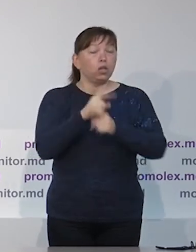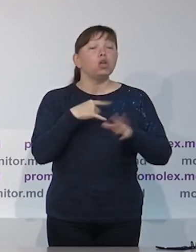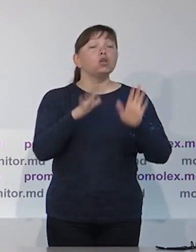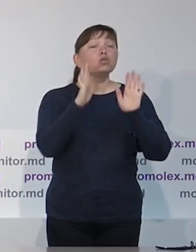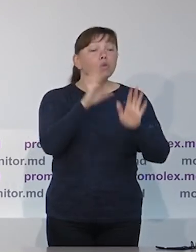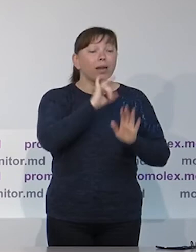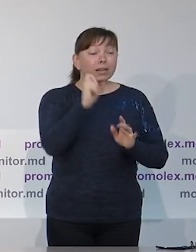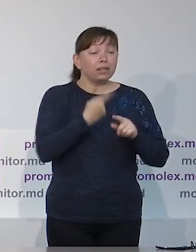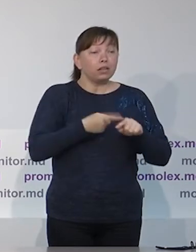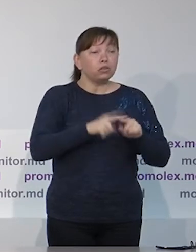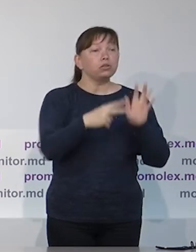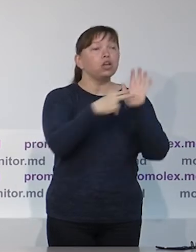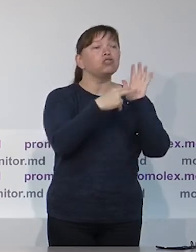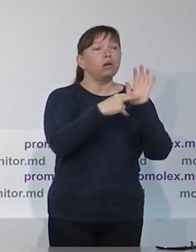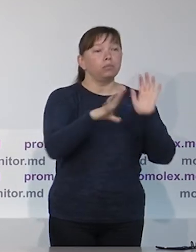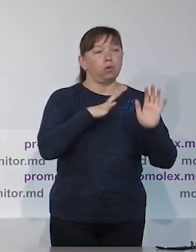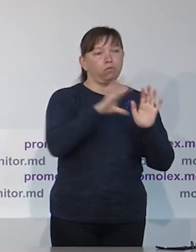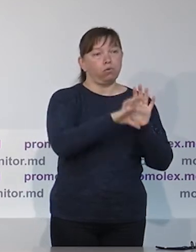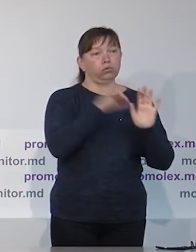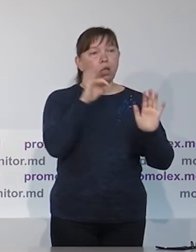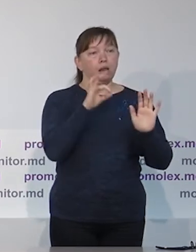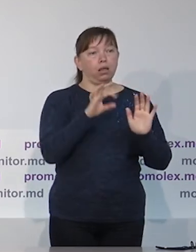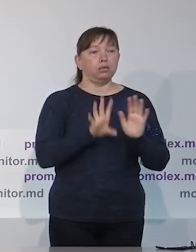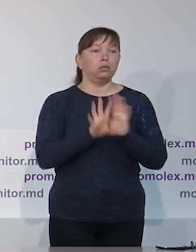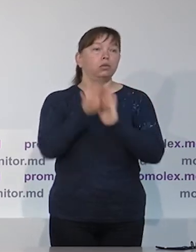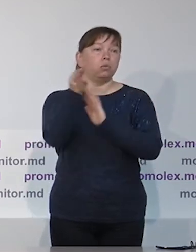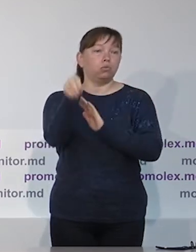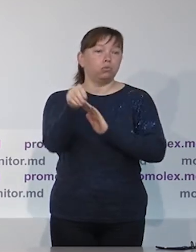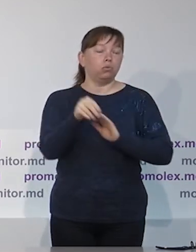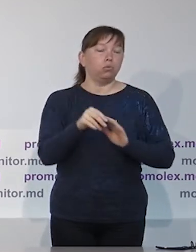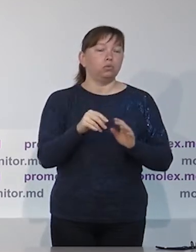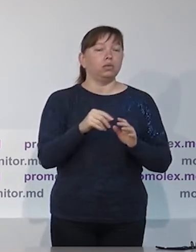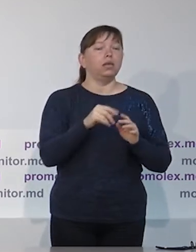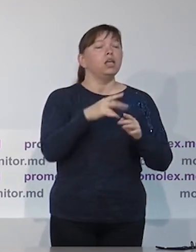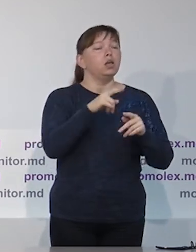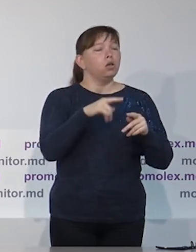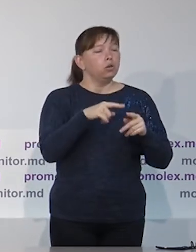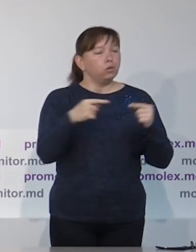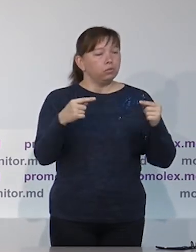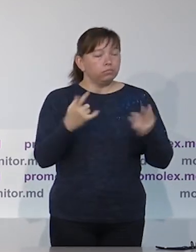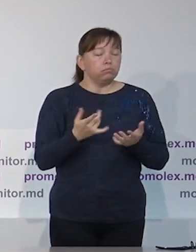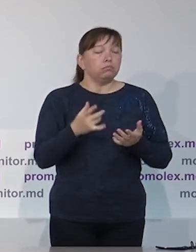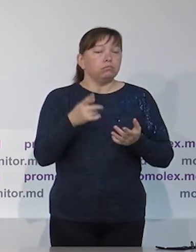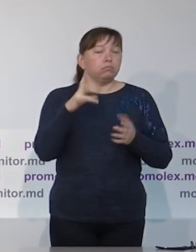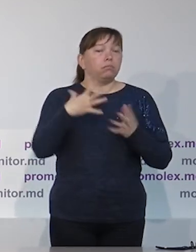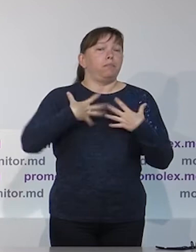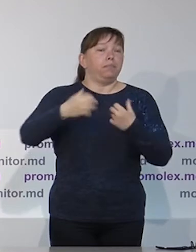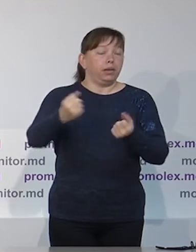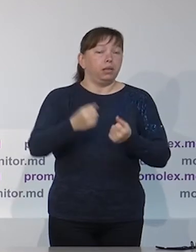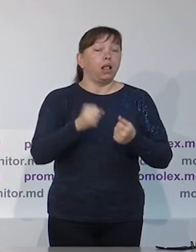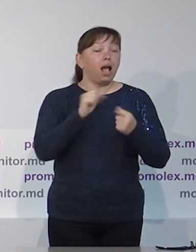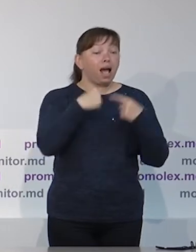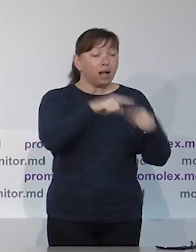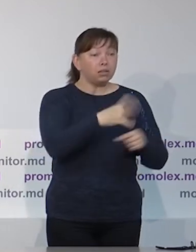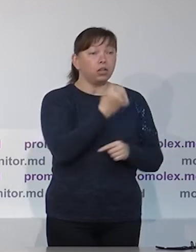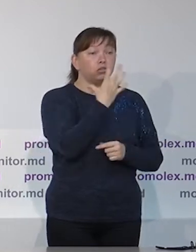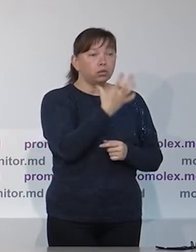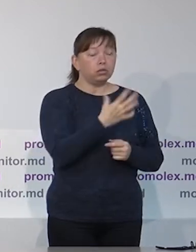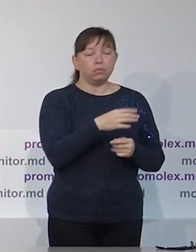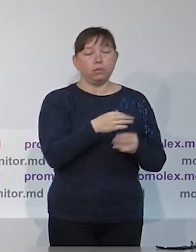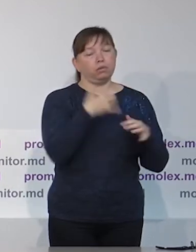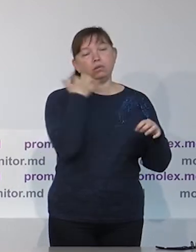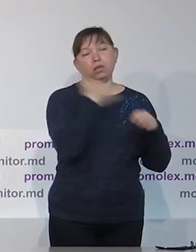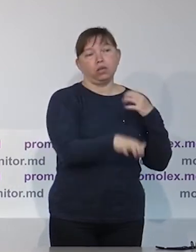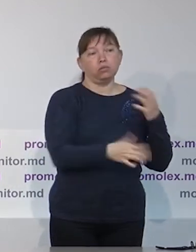предложили 22 рекомендации по улучшению законодательной базы, из них только 7